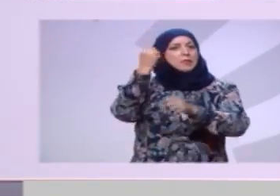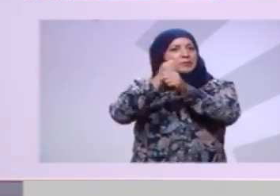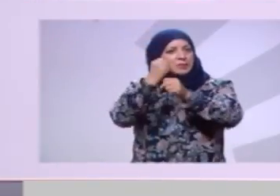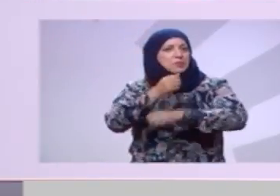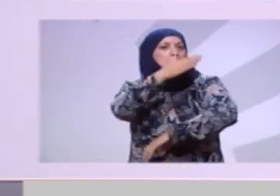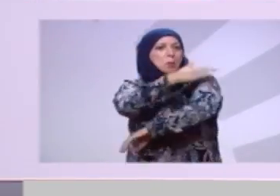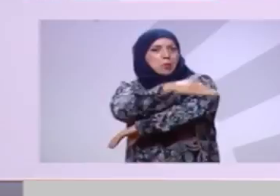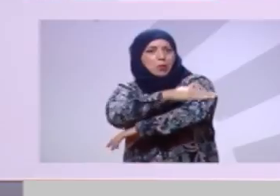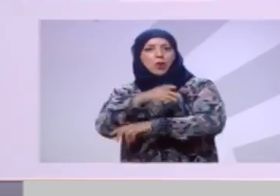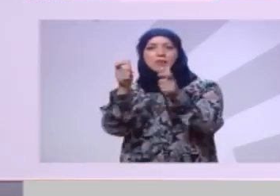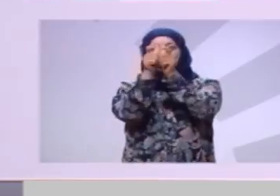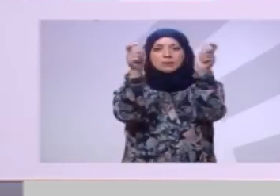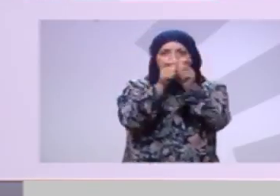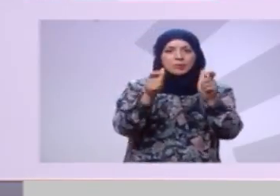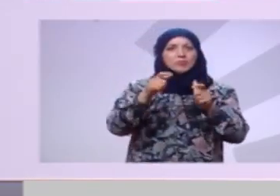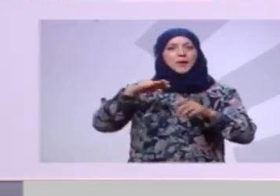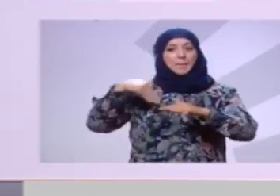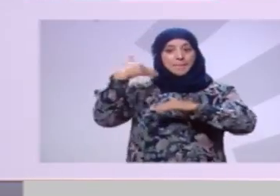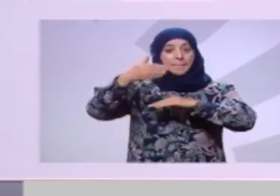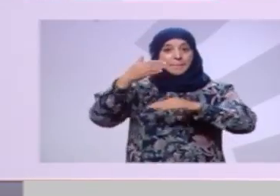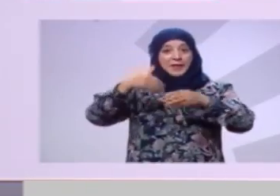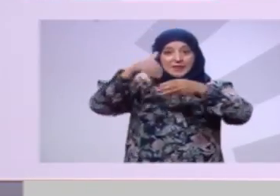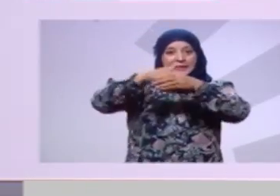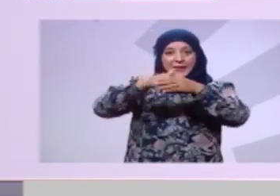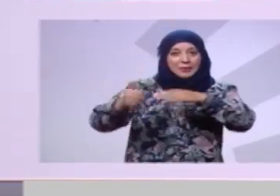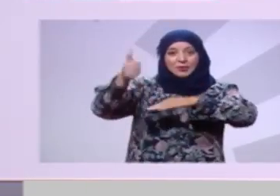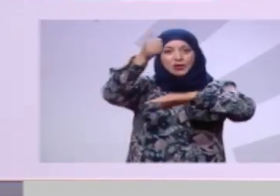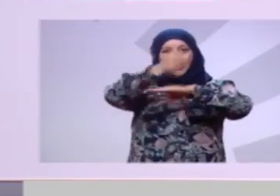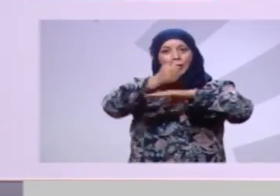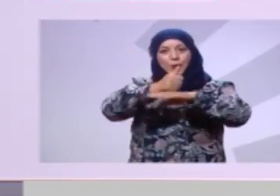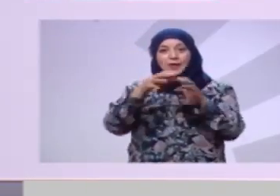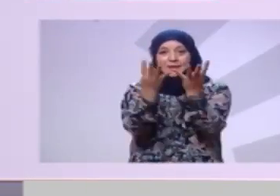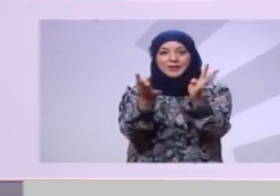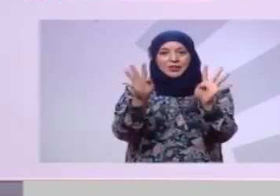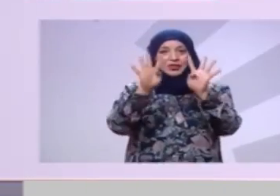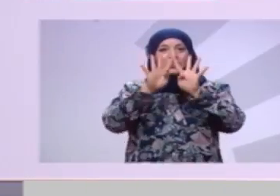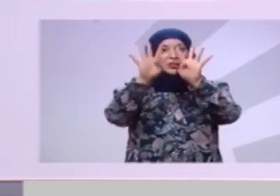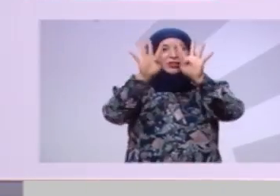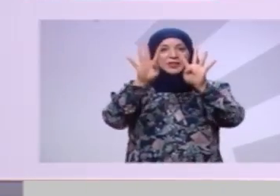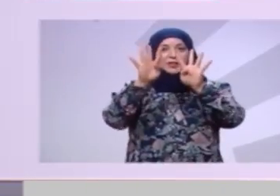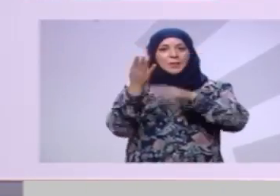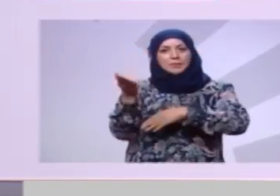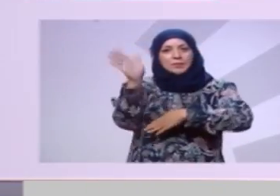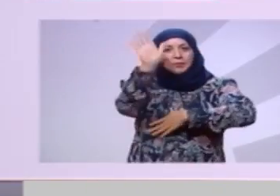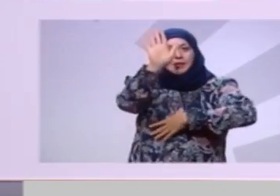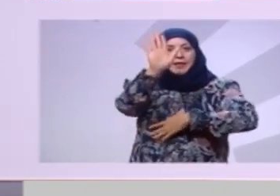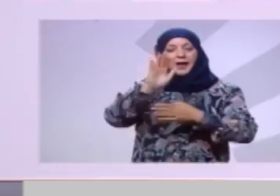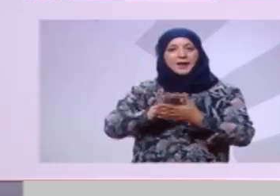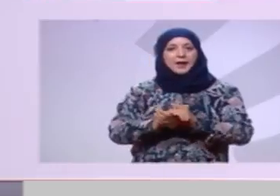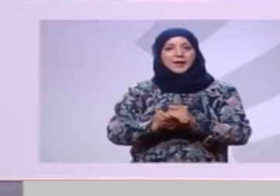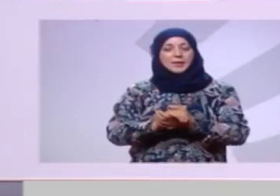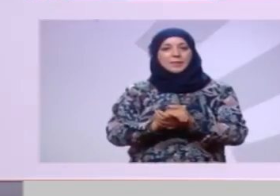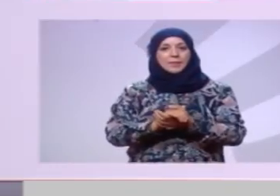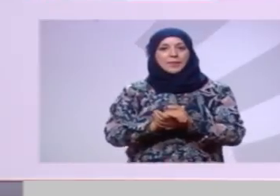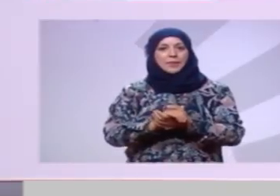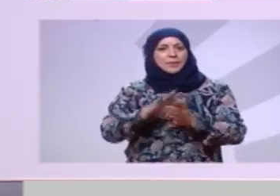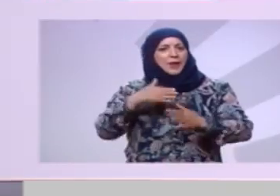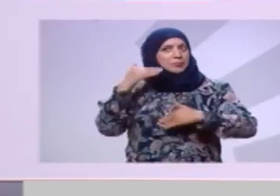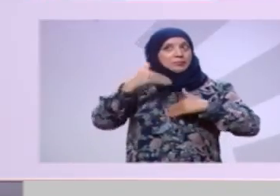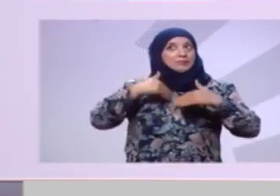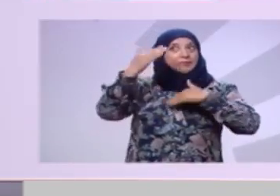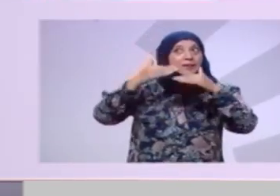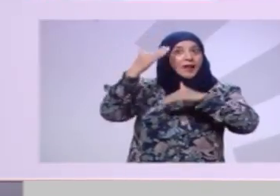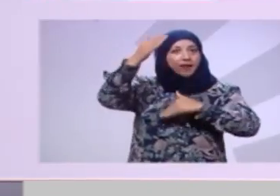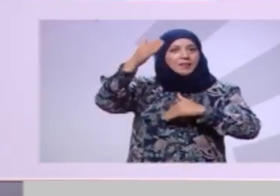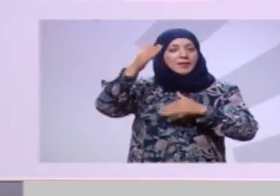المؤسسة بعد الدورة الأولى لانتخابات الرئاسية الشعب عبر على عبر على تطلعه